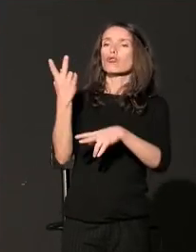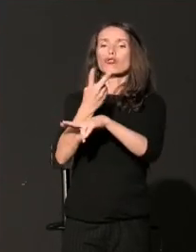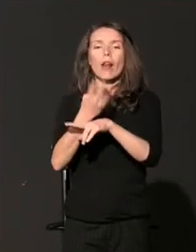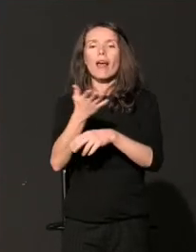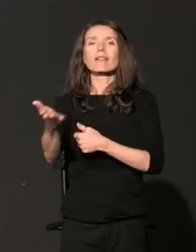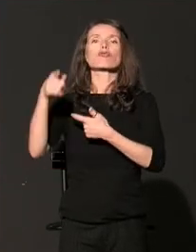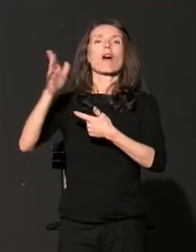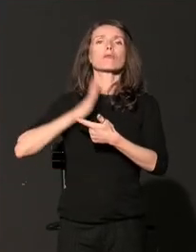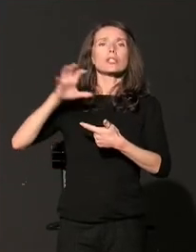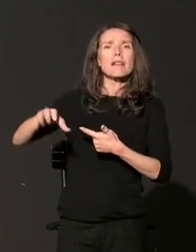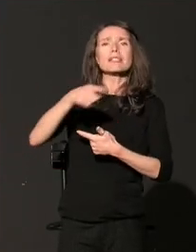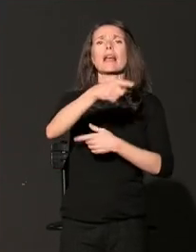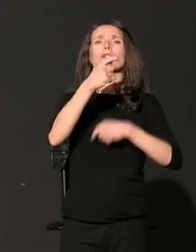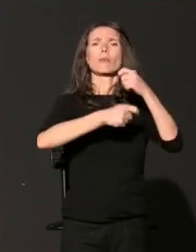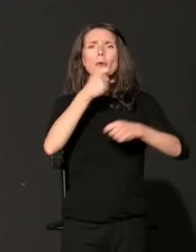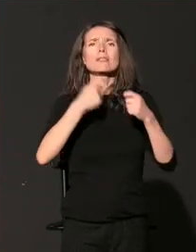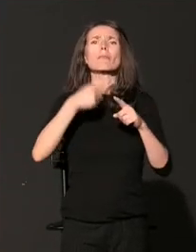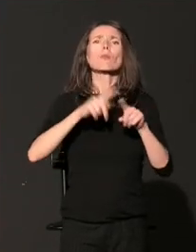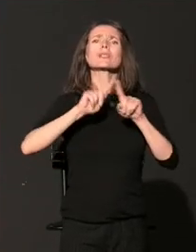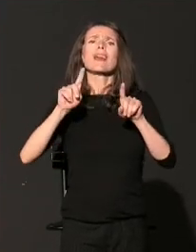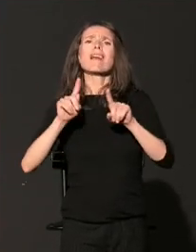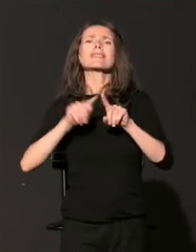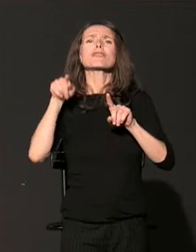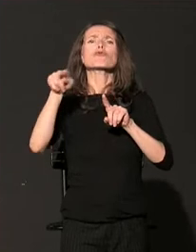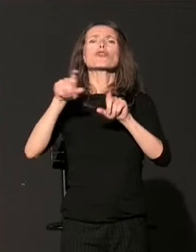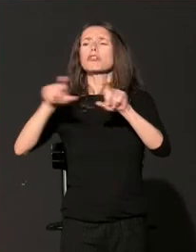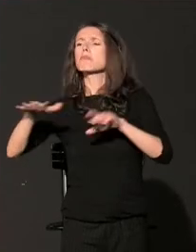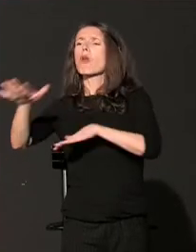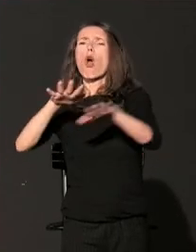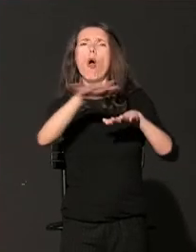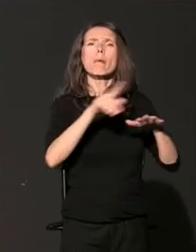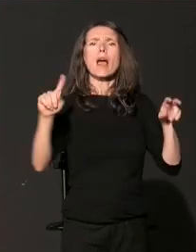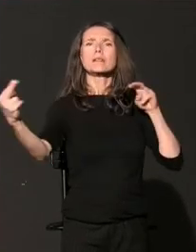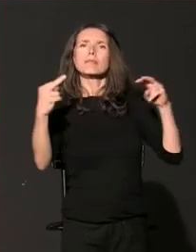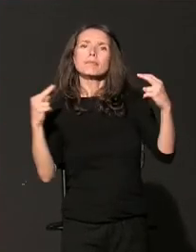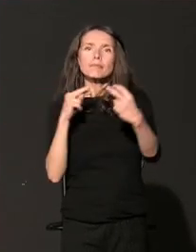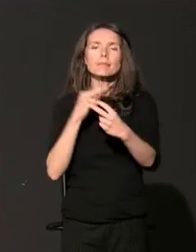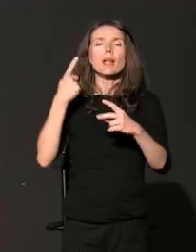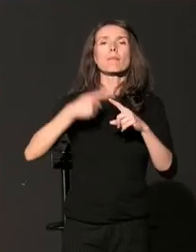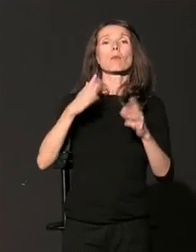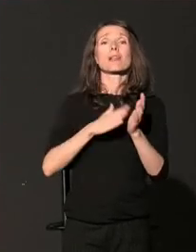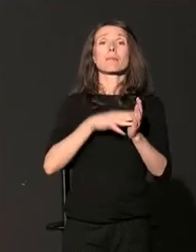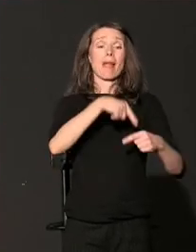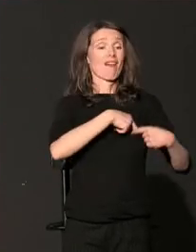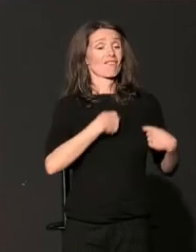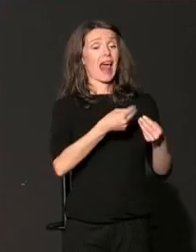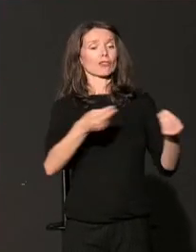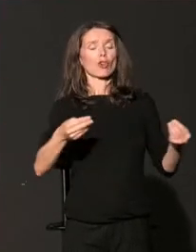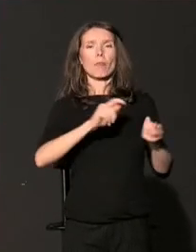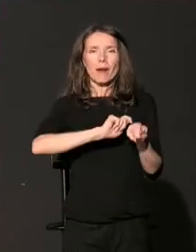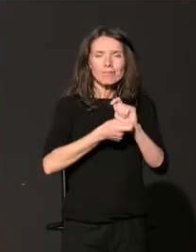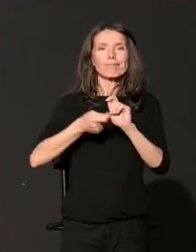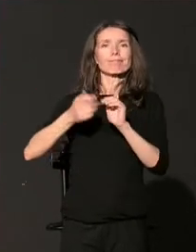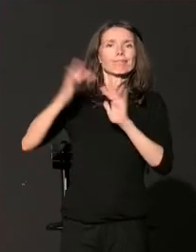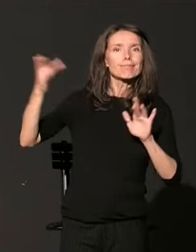njemu misle ljudi iz različitih sfera, šta nam donosi digitalizacija filantropije i šta možemo učiniti, odnosno